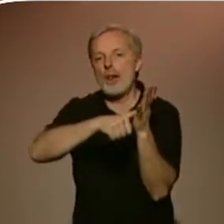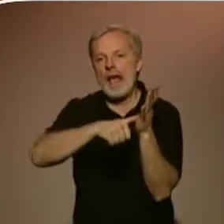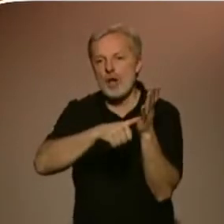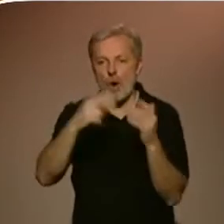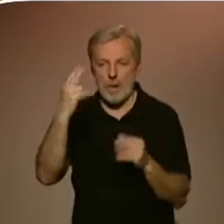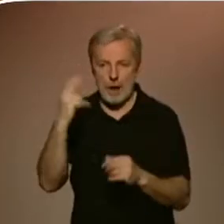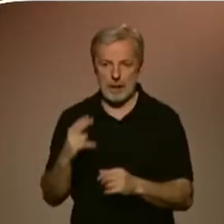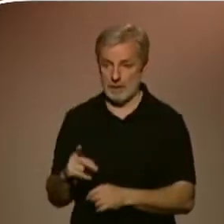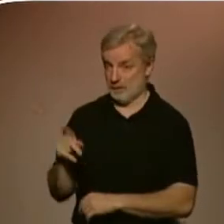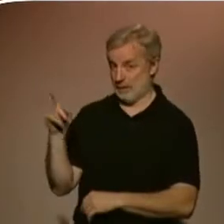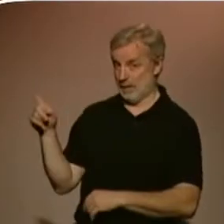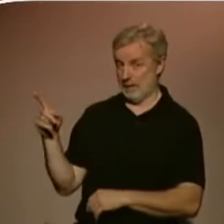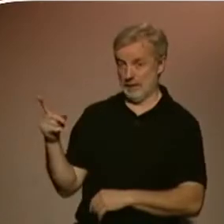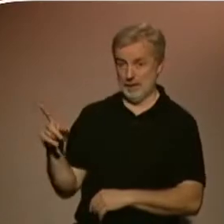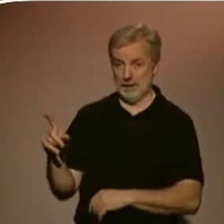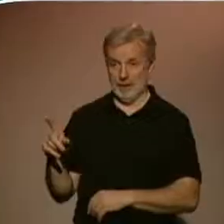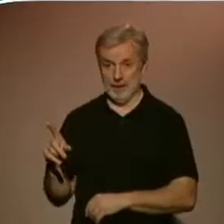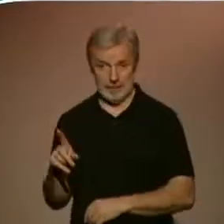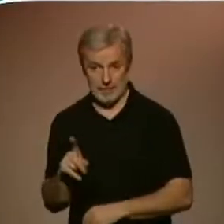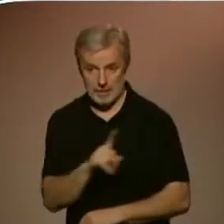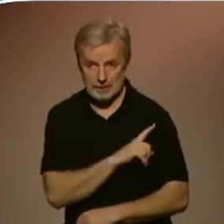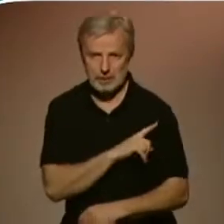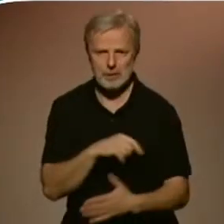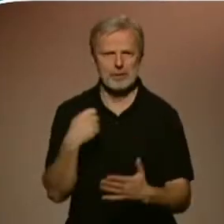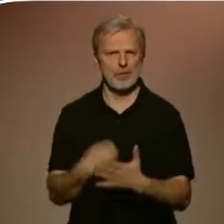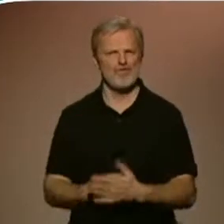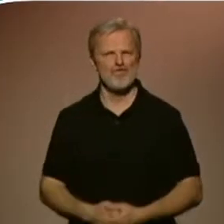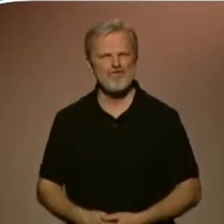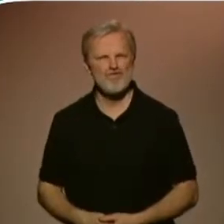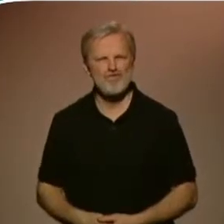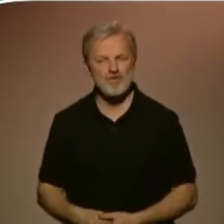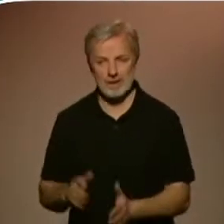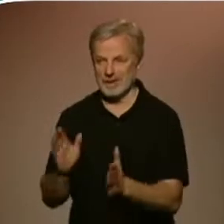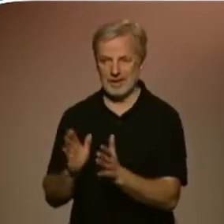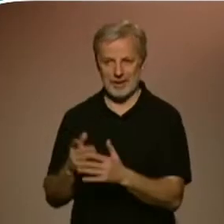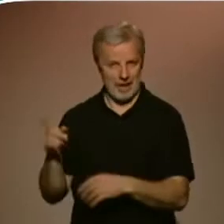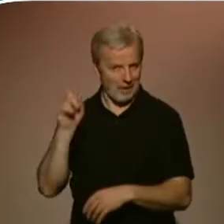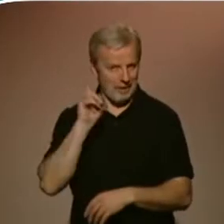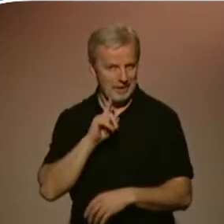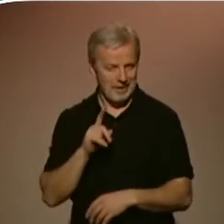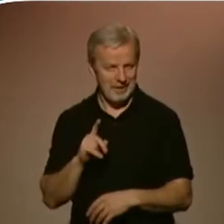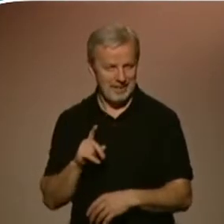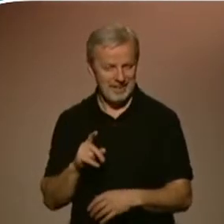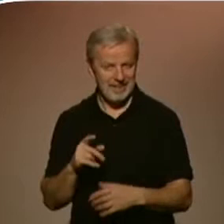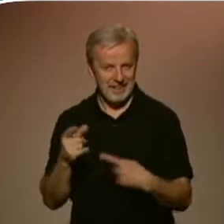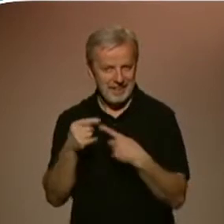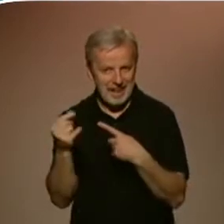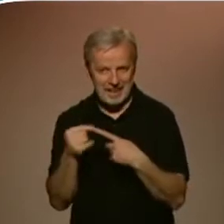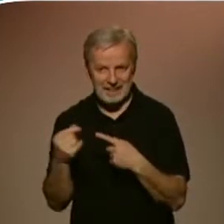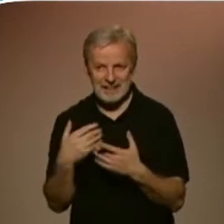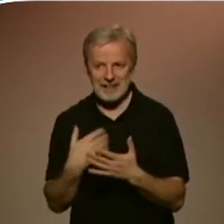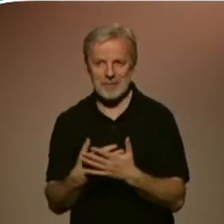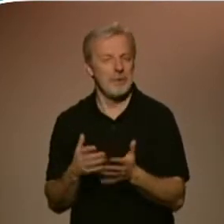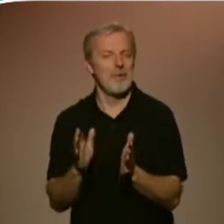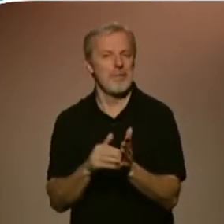Děkuji. Tady jste se na sebe ještě tak jako schválně trošku malinko šklebil, nebo to je z nějakého, řekněme, dramatického